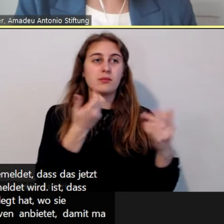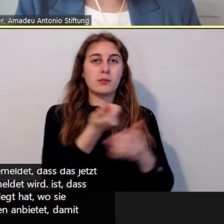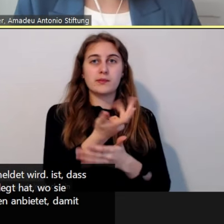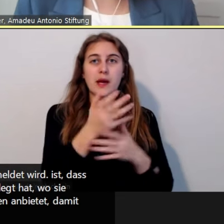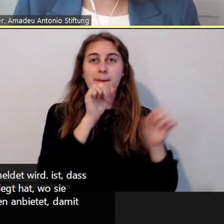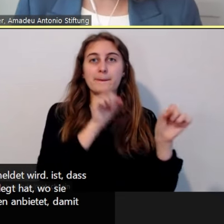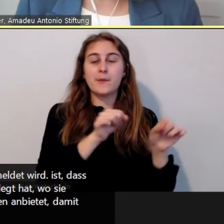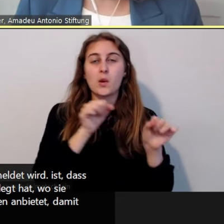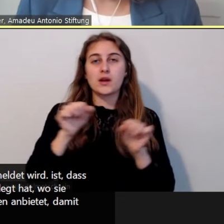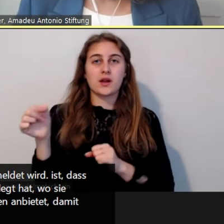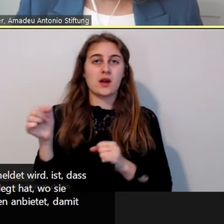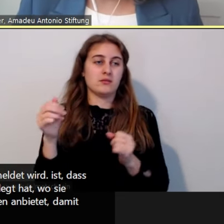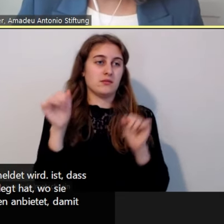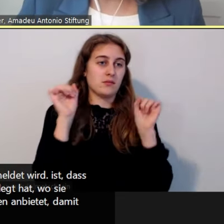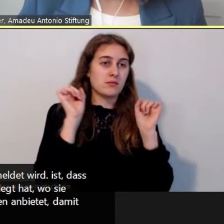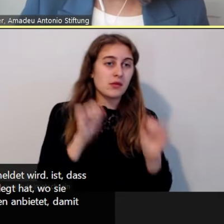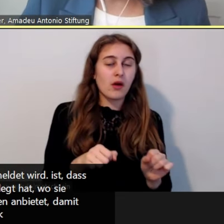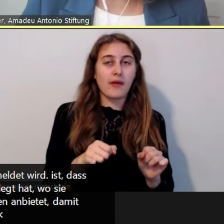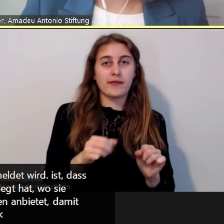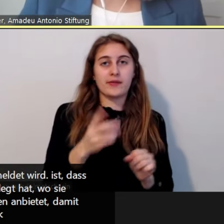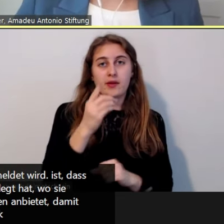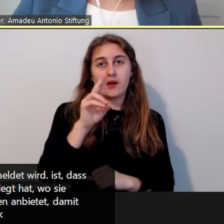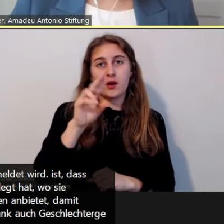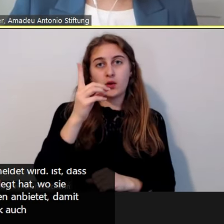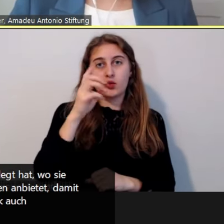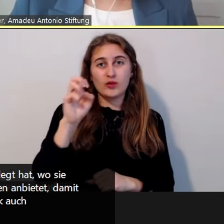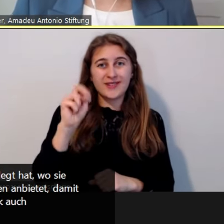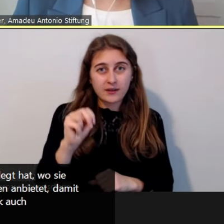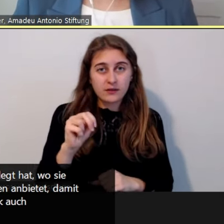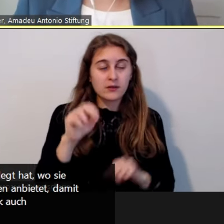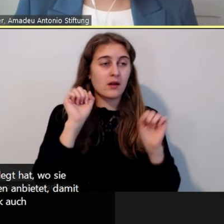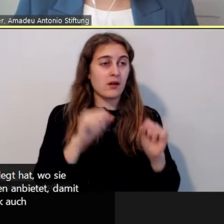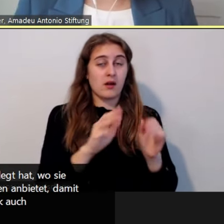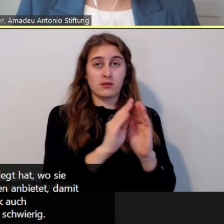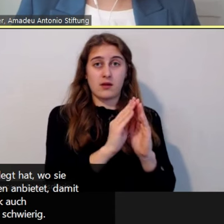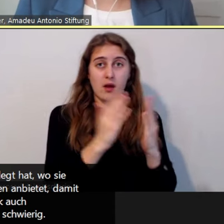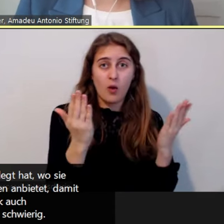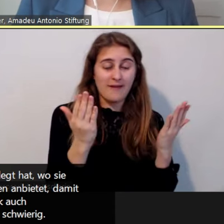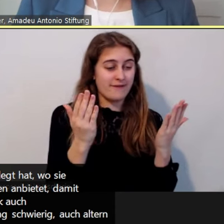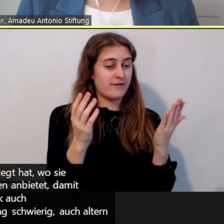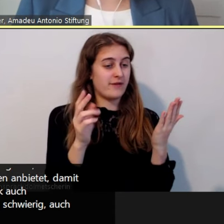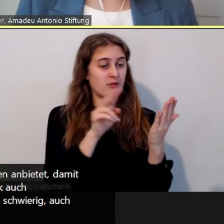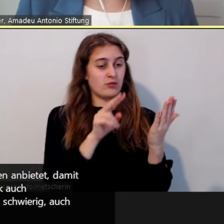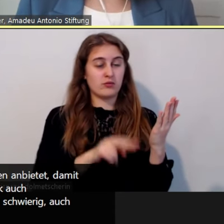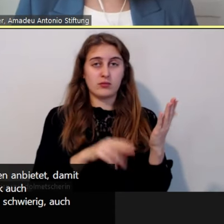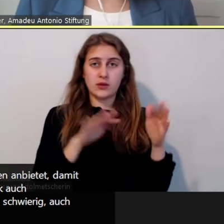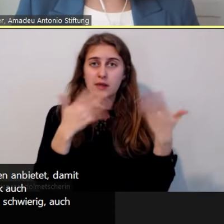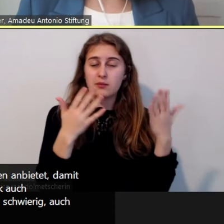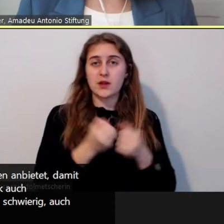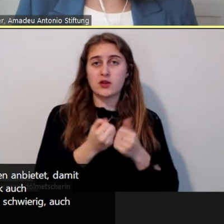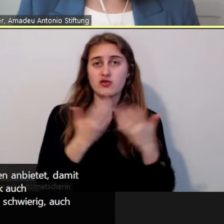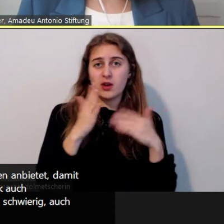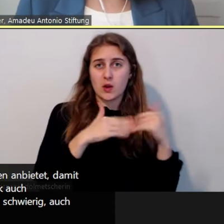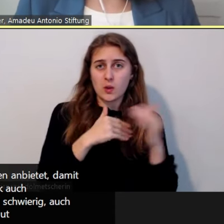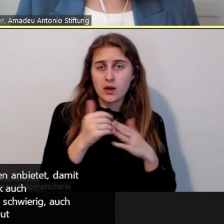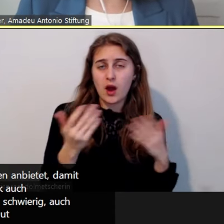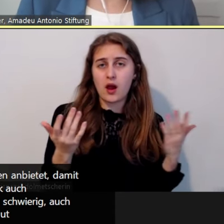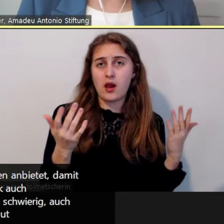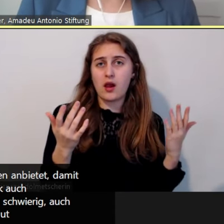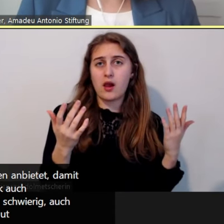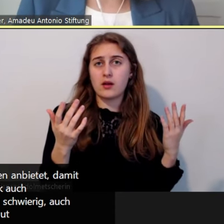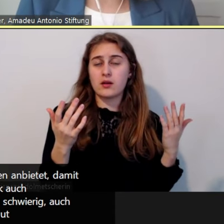seinen Duden, da ist es jetzt Gott sei Dank auch geschlechtergerecht, aber es war ja eine Zeit lang schwierig, auch Alternativen zu finden, weil wie gender ich denn gut,